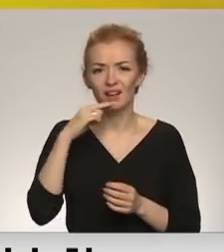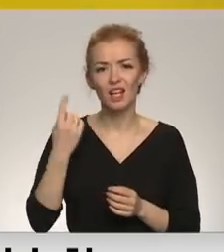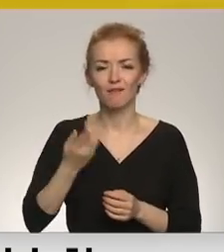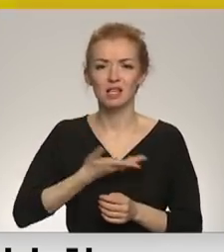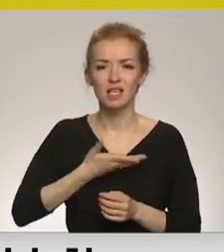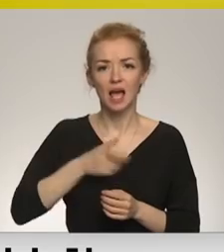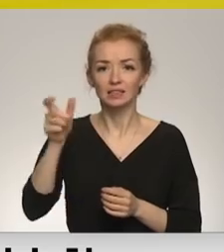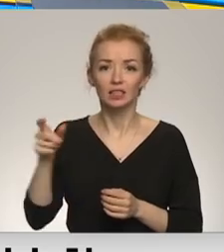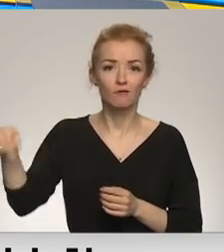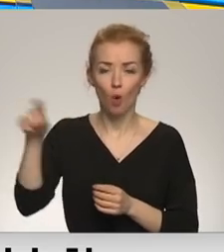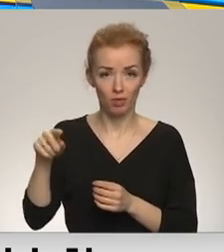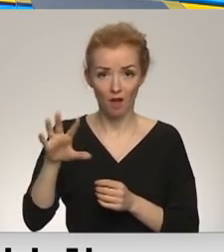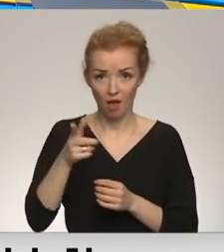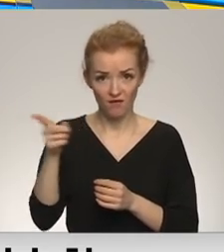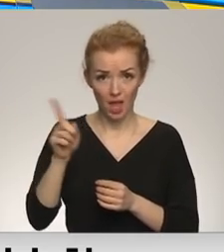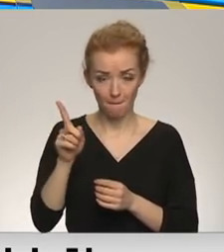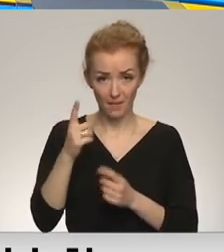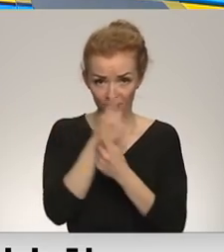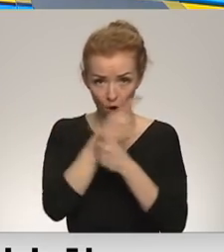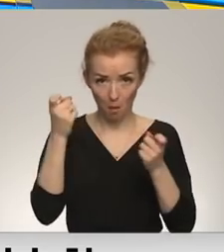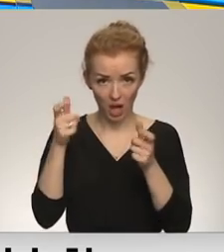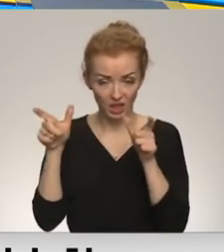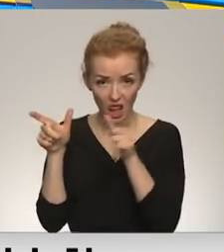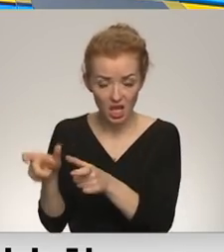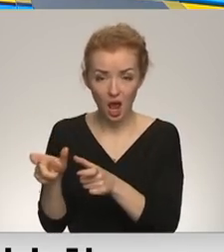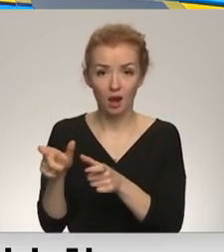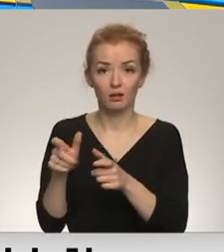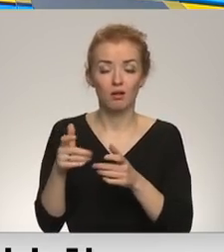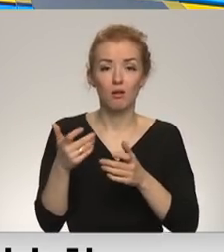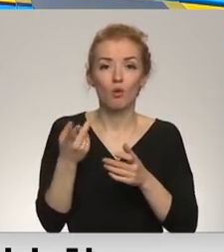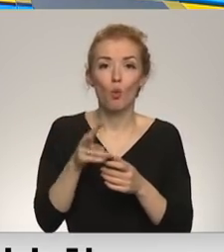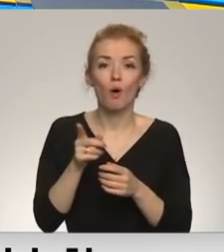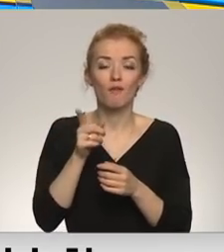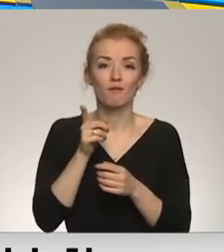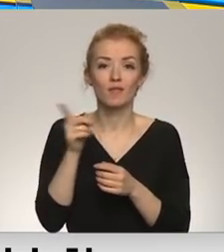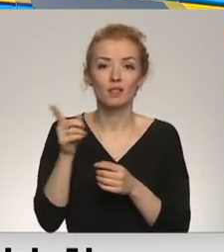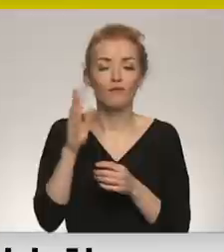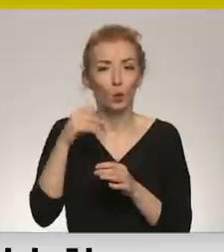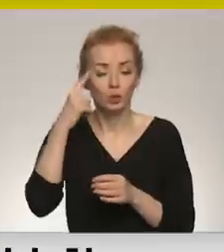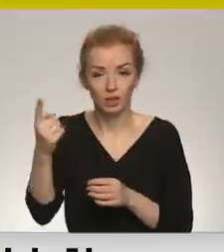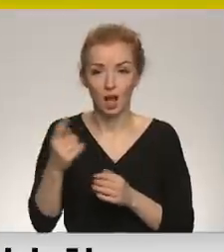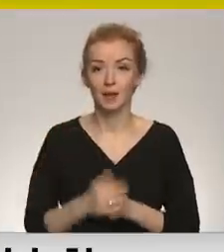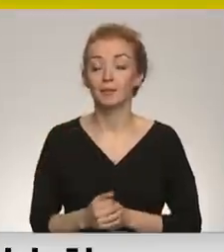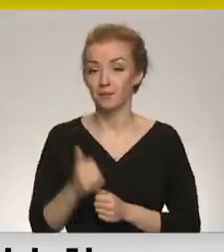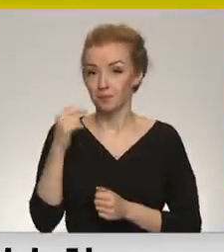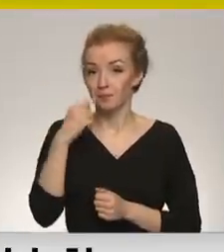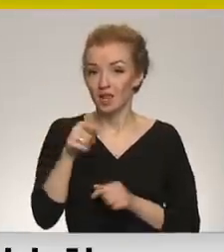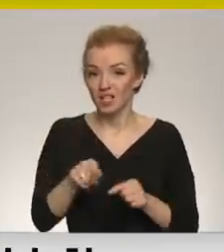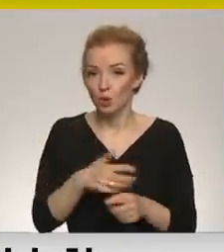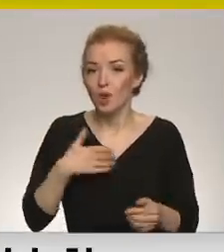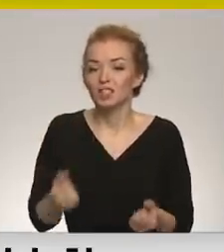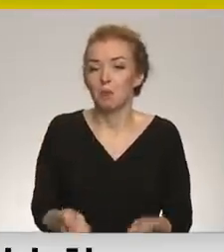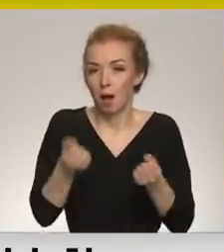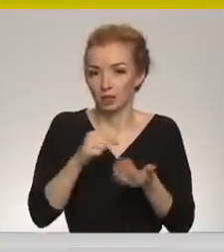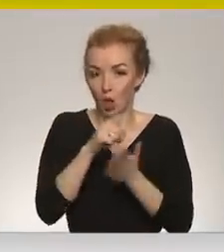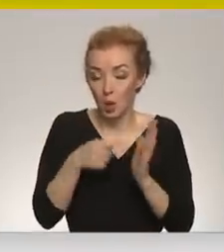iespējas saņemt citu informāciju, izņemot to, vai viņi arī patērē izņemot to, ko viņam piedāvā? Šis ir viens no smagākajiem jautājumiem.